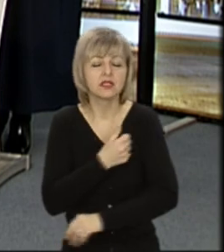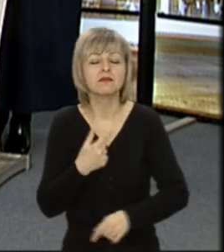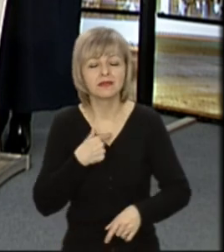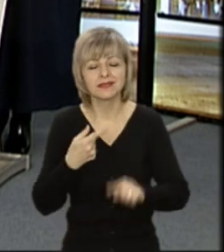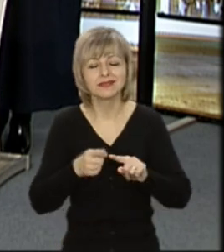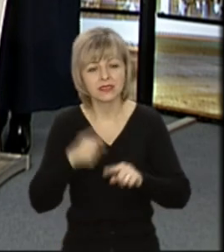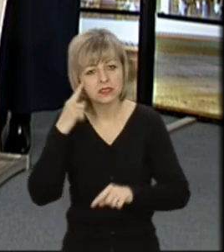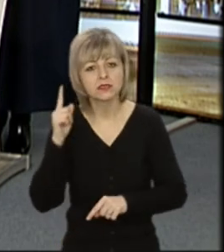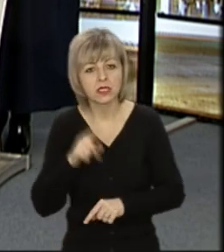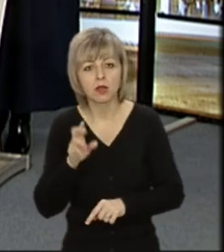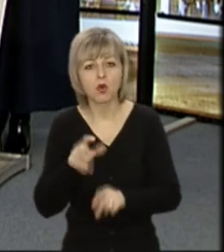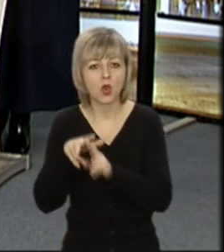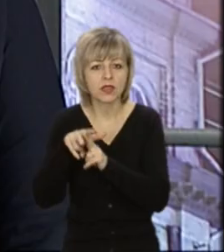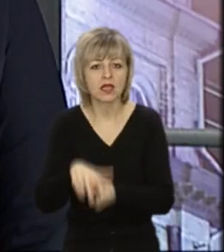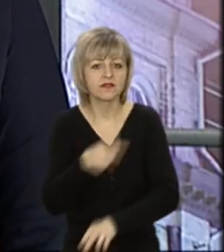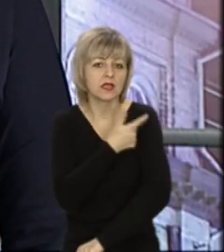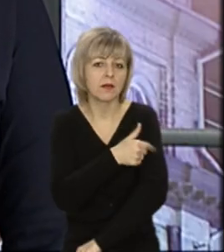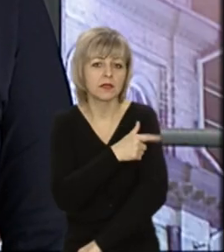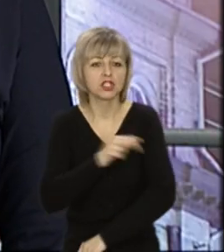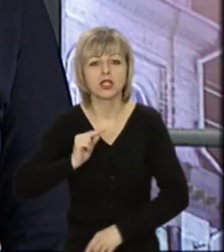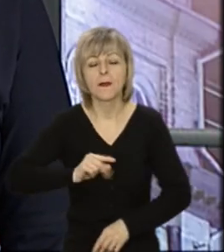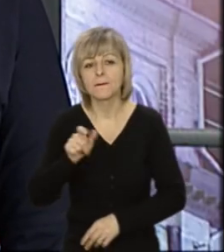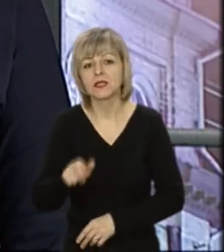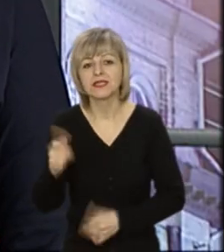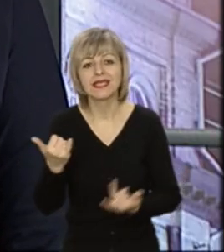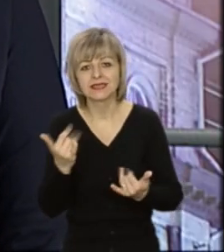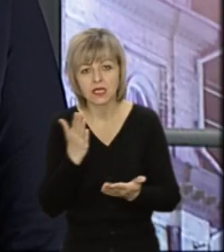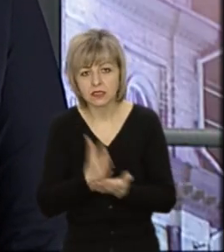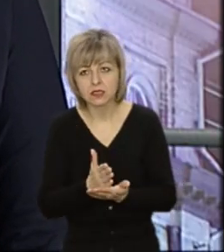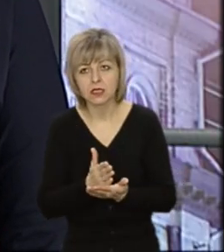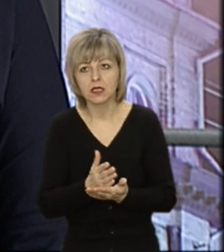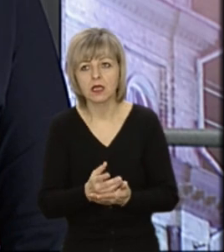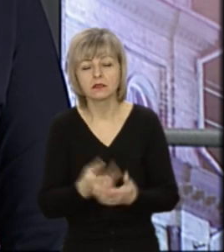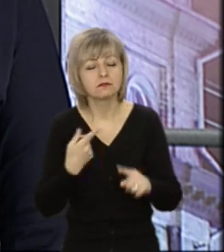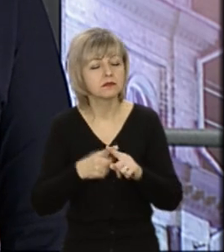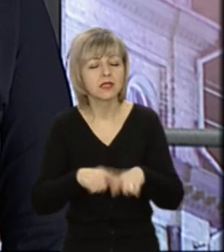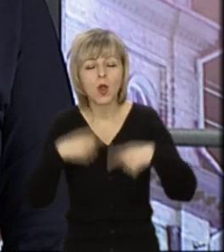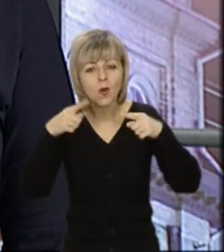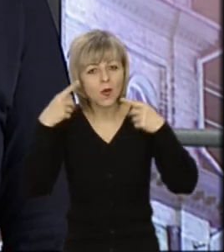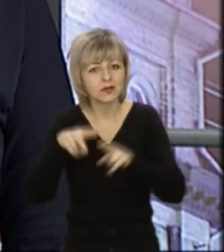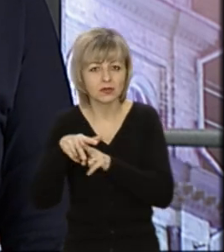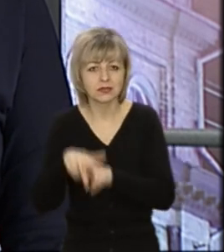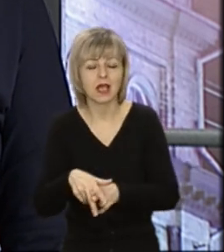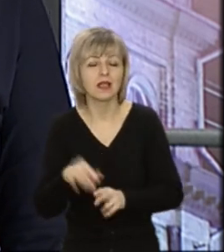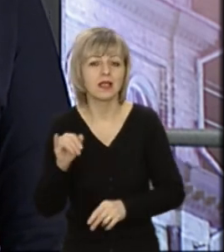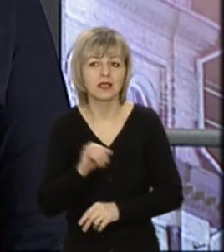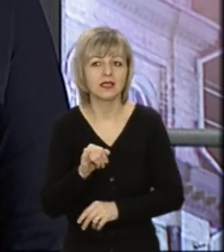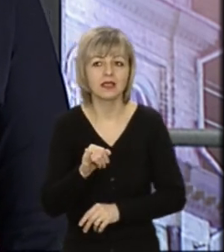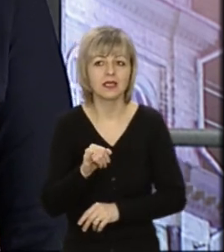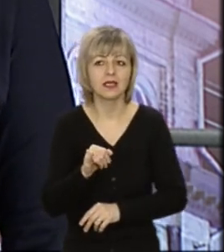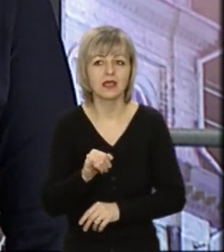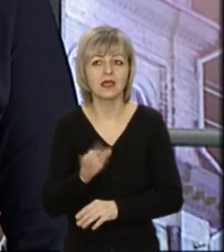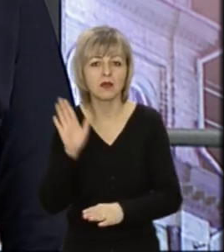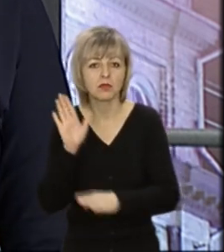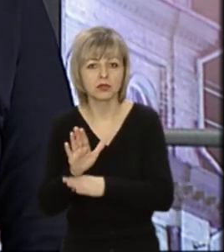що нагрузка на медичний персонал, яка на даний час є колосальна, і було видане